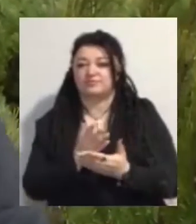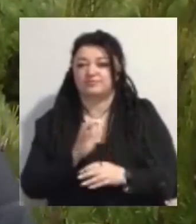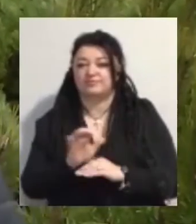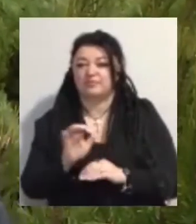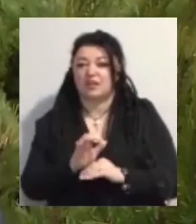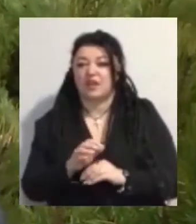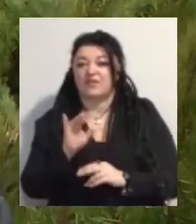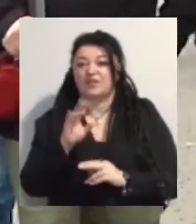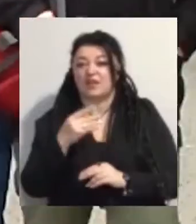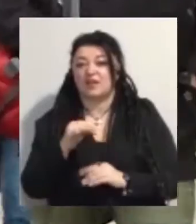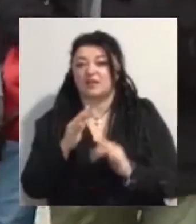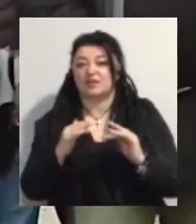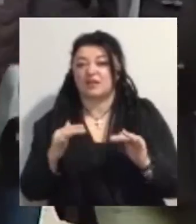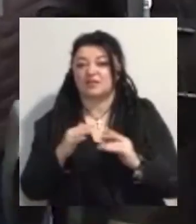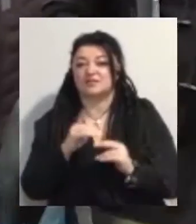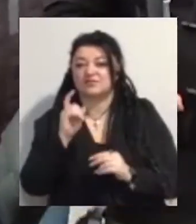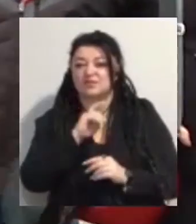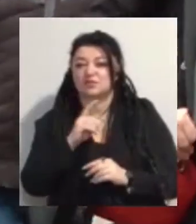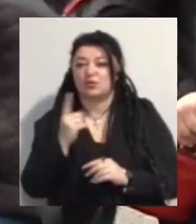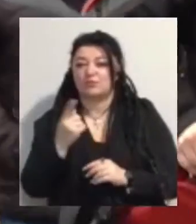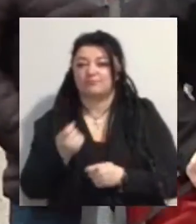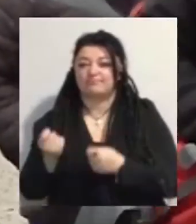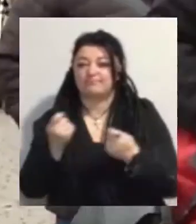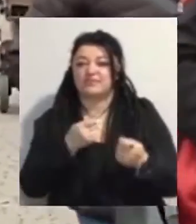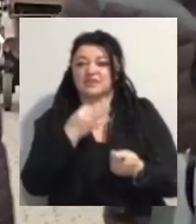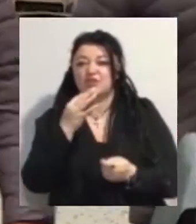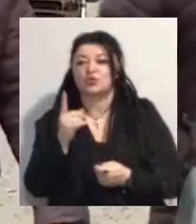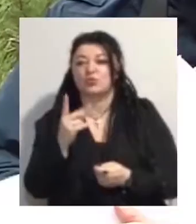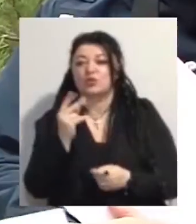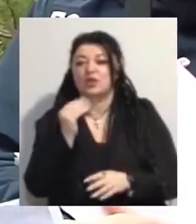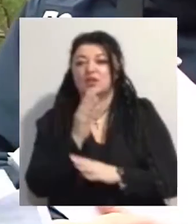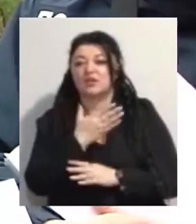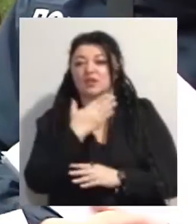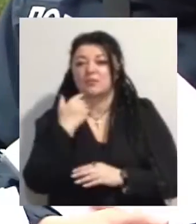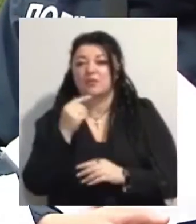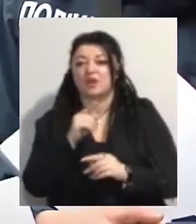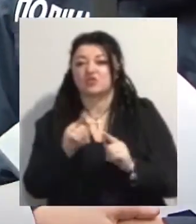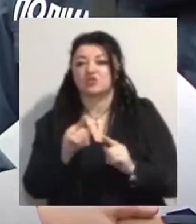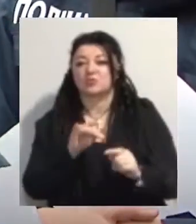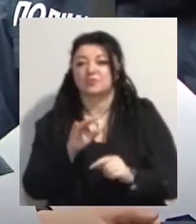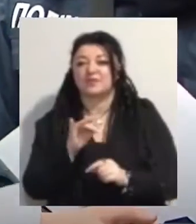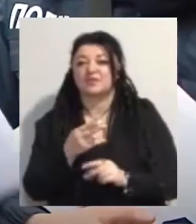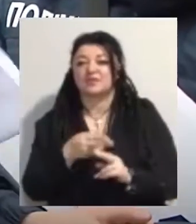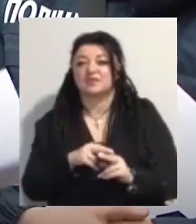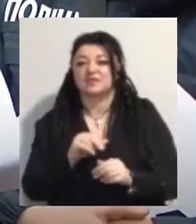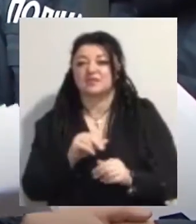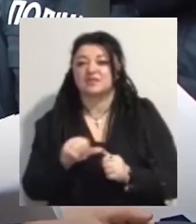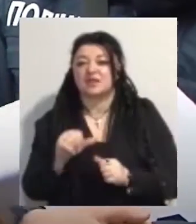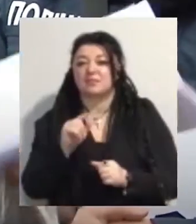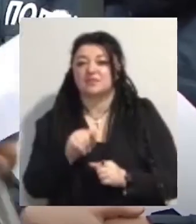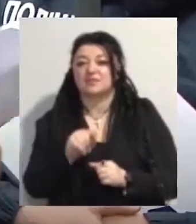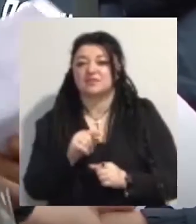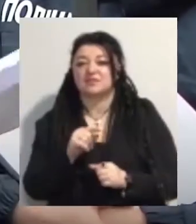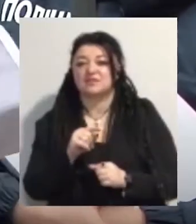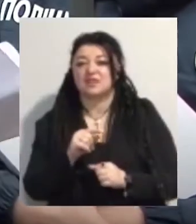ялинки привіз з Рівненської області. Розказав, чому на деревах немає чіпів. Це самосєв, це як будяк, розумієте, це на паях,